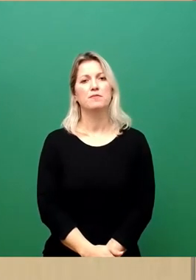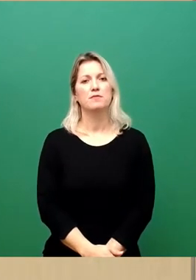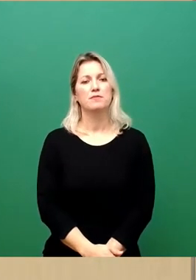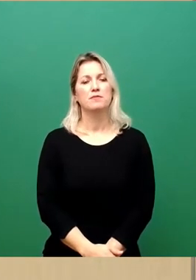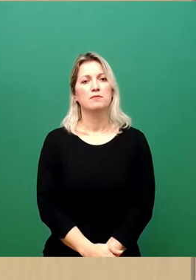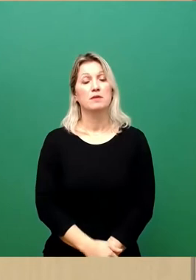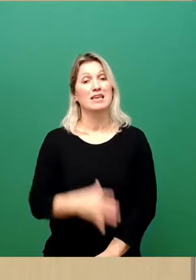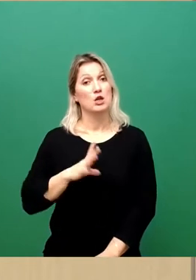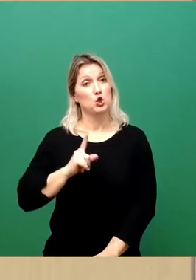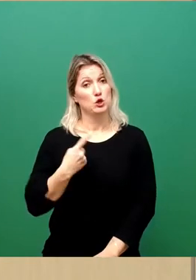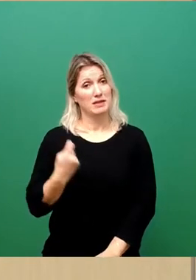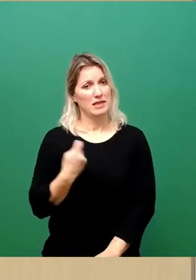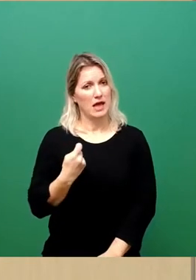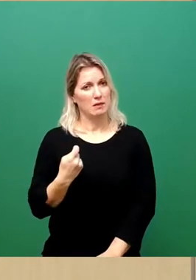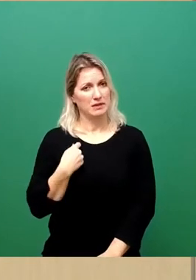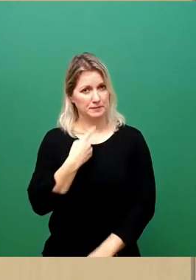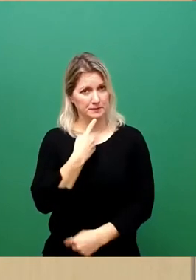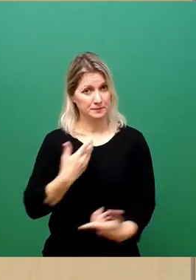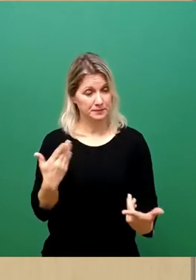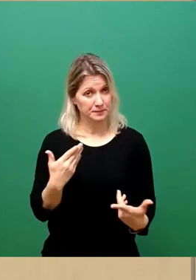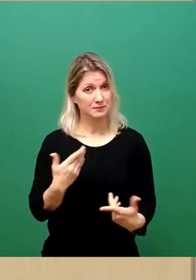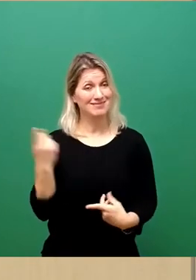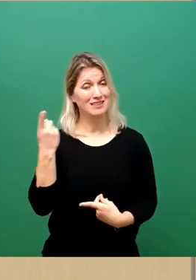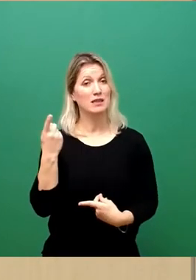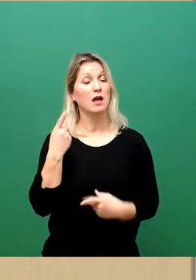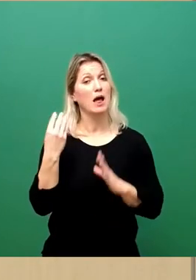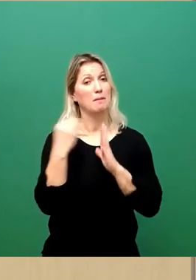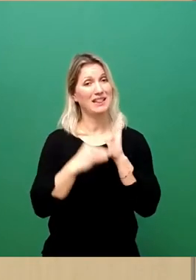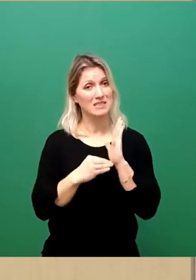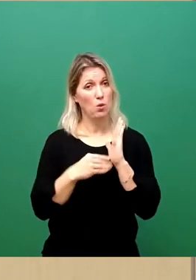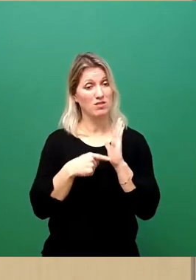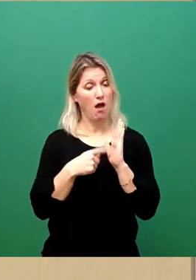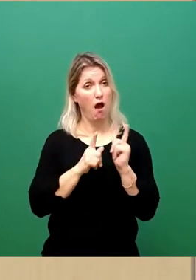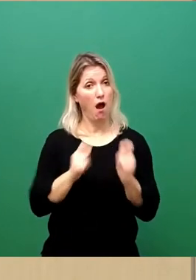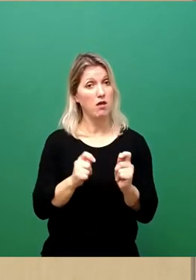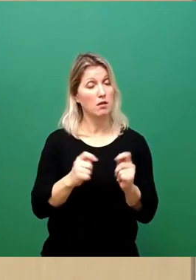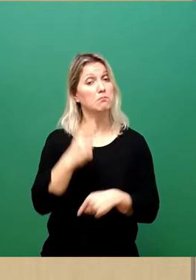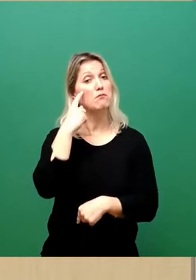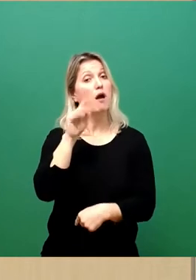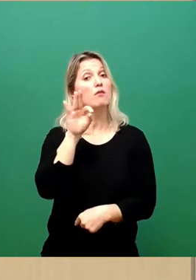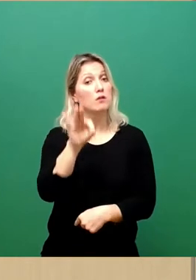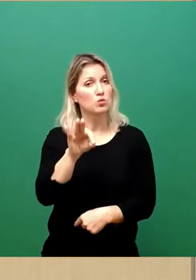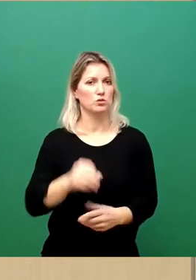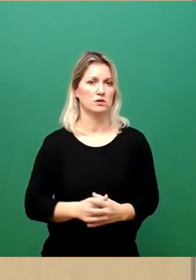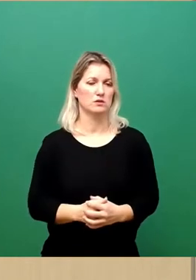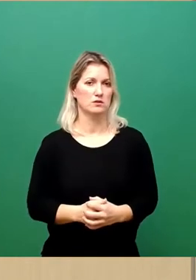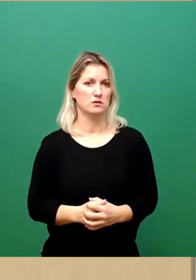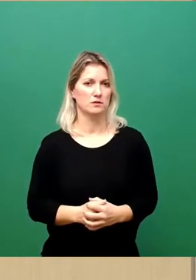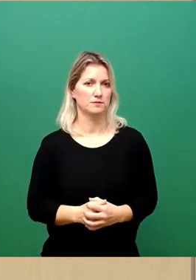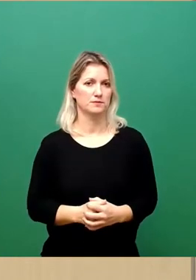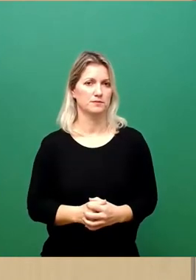will, ist dieser Antrag der Petition gut gemeint, meine Damen und gut gemeint.